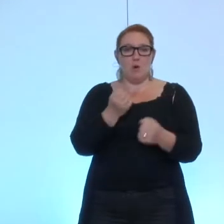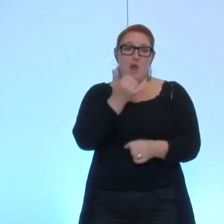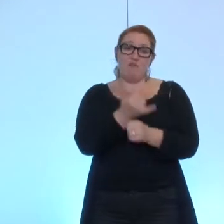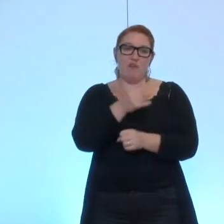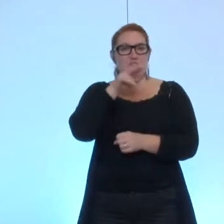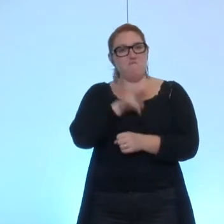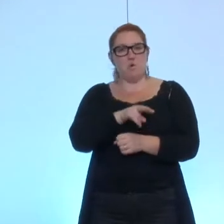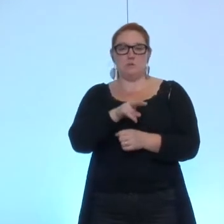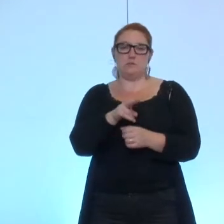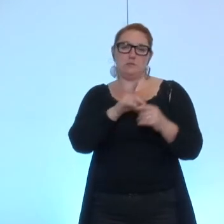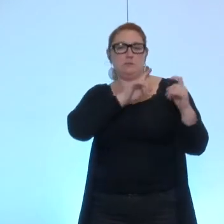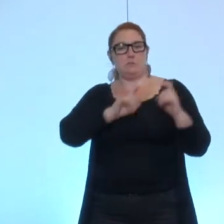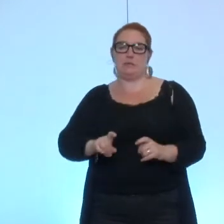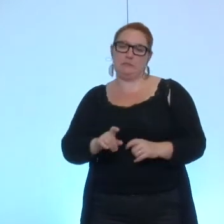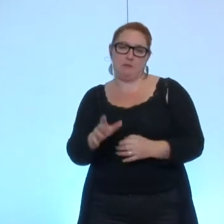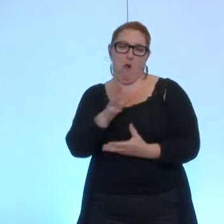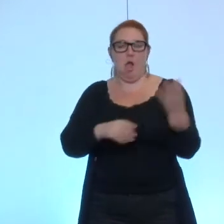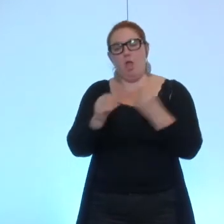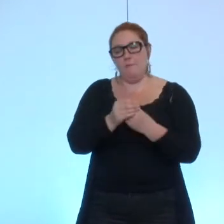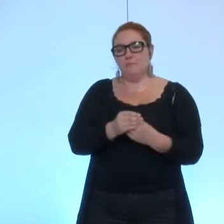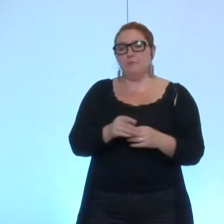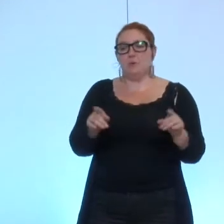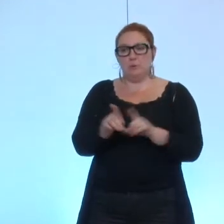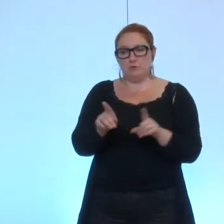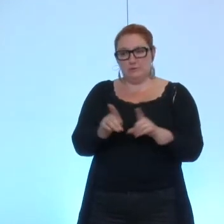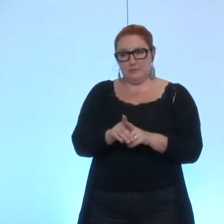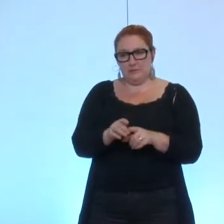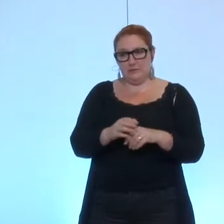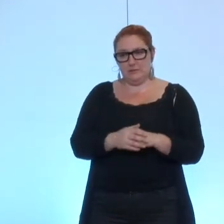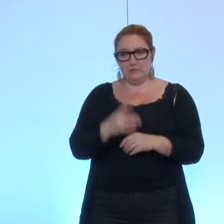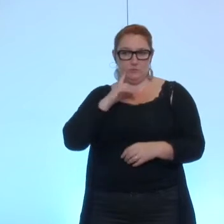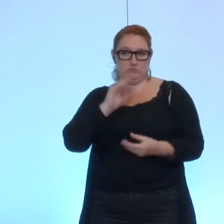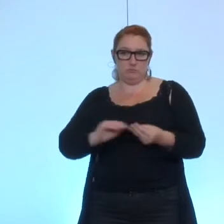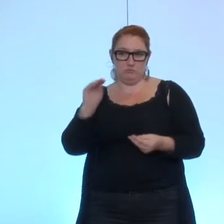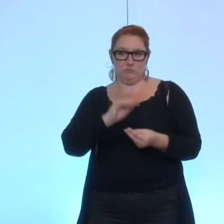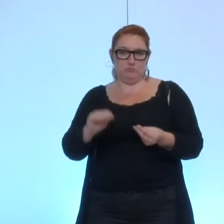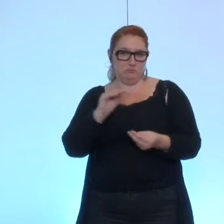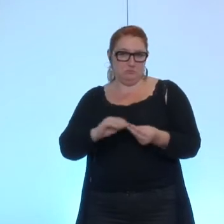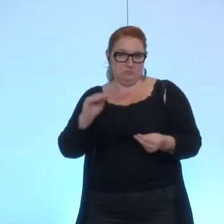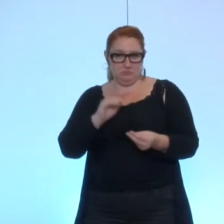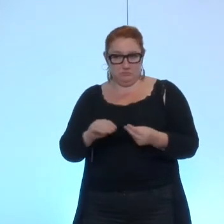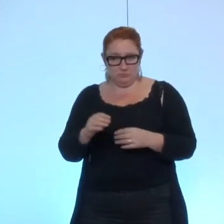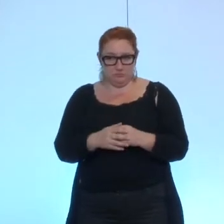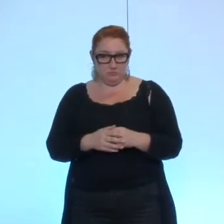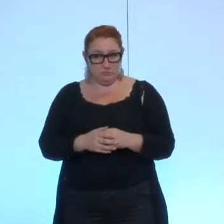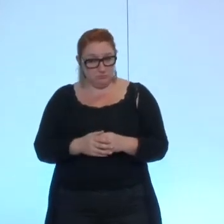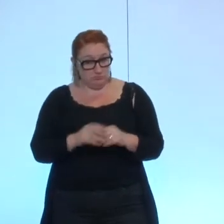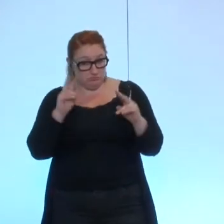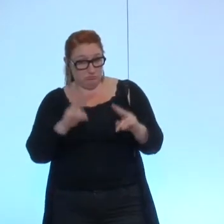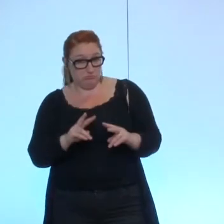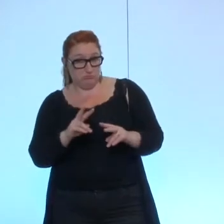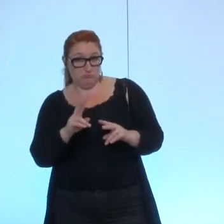indemnités d'élus. Par ailleurs, nous ne pouvons pas ne pas nous interroger dès à présent sur la faisabilité de cette mesure.